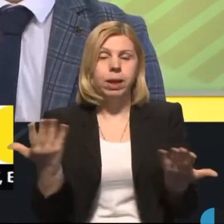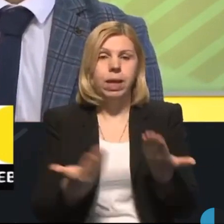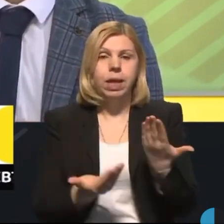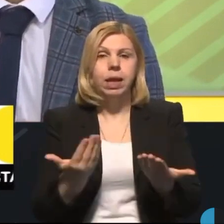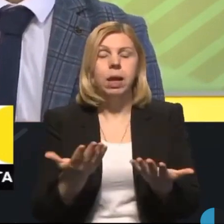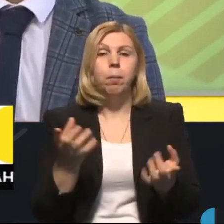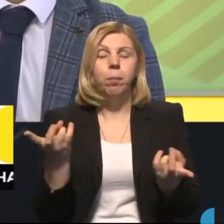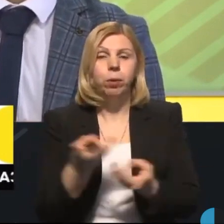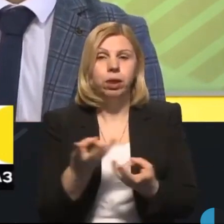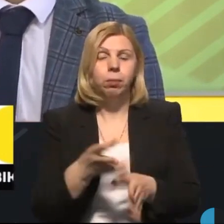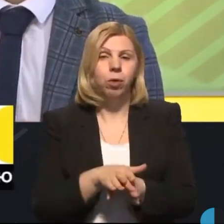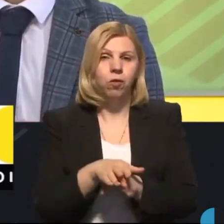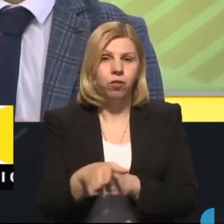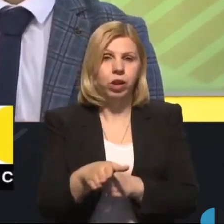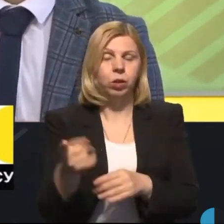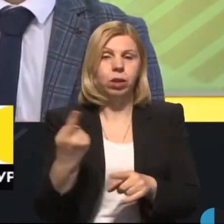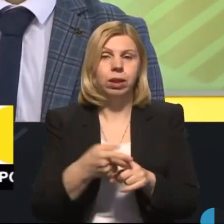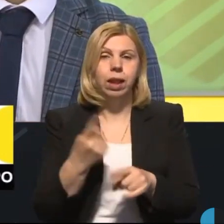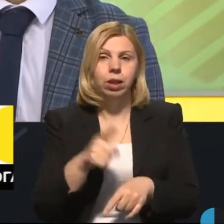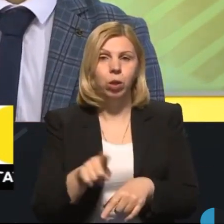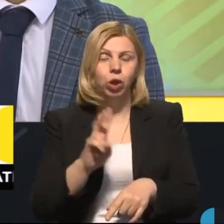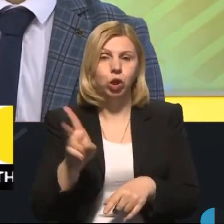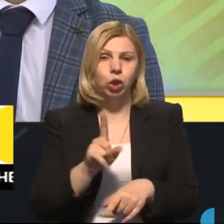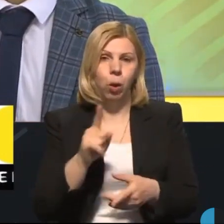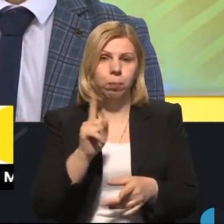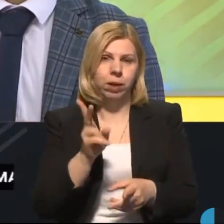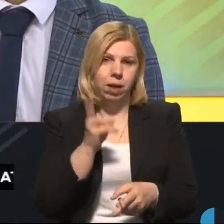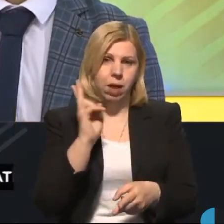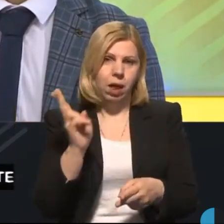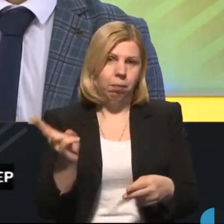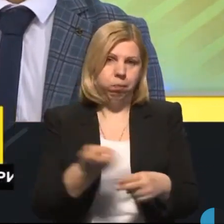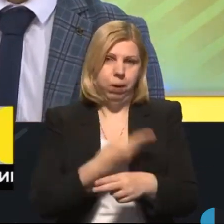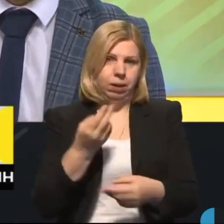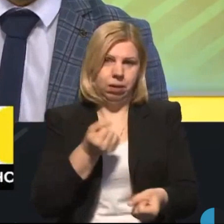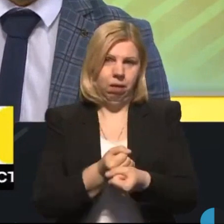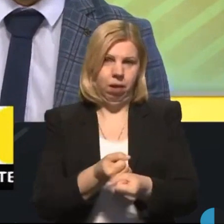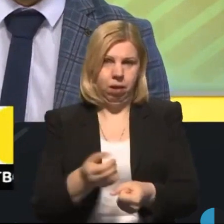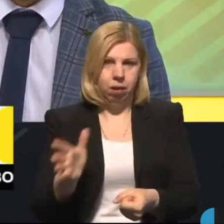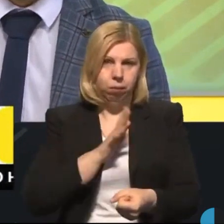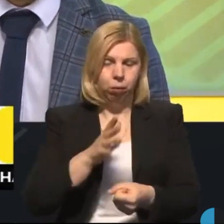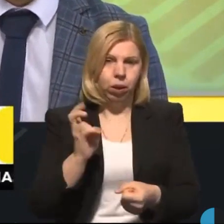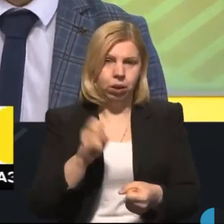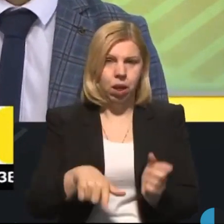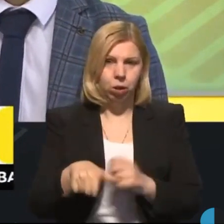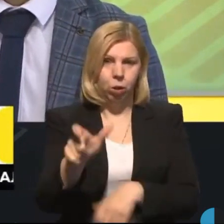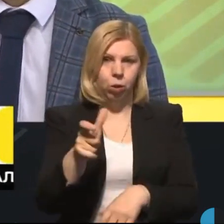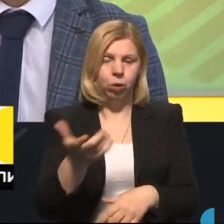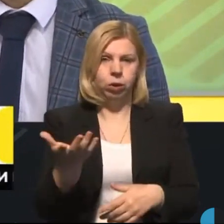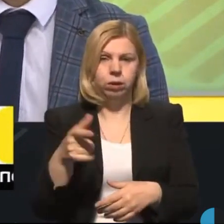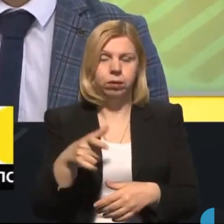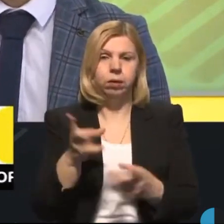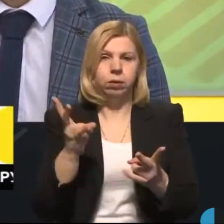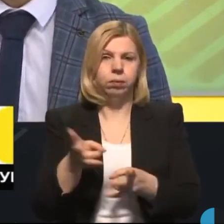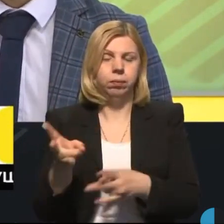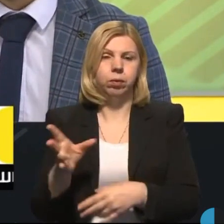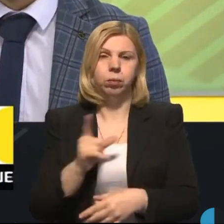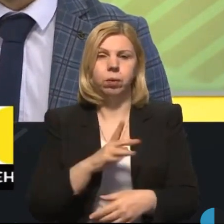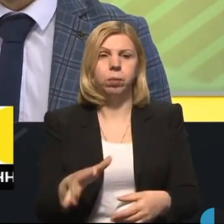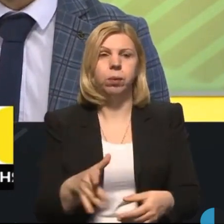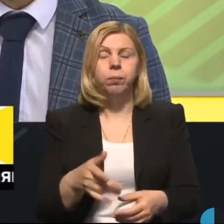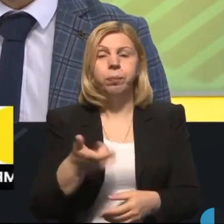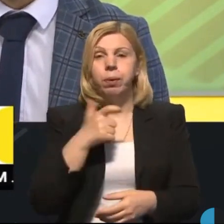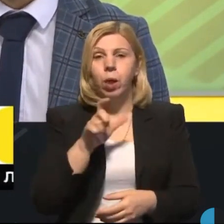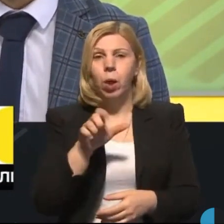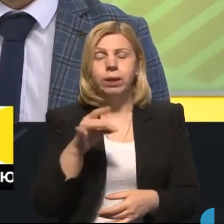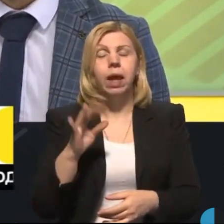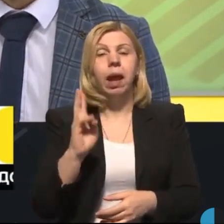яких потрібно дотримуватись для того, щоб уникнути можливої ситуації на дорозі дорожньо-транспортної пригоди. Пан